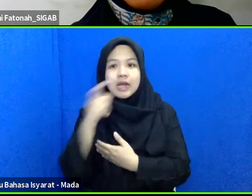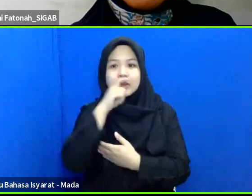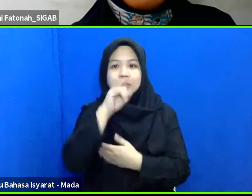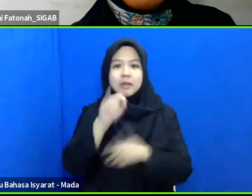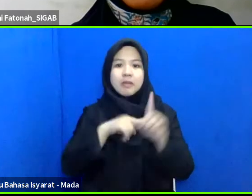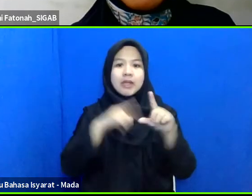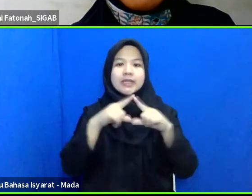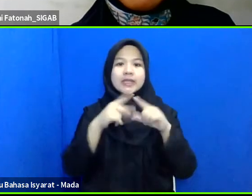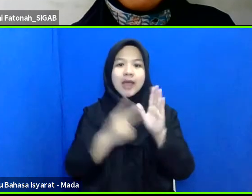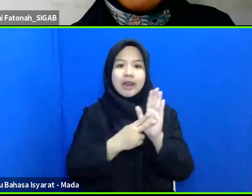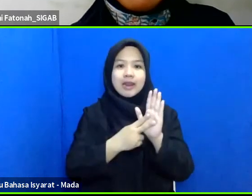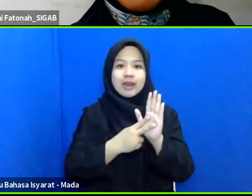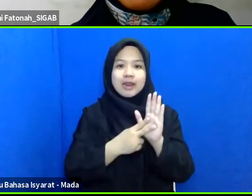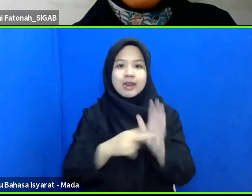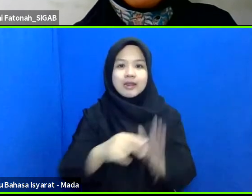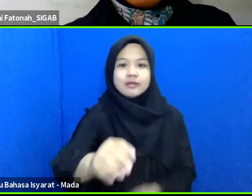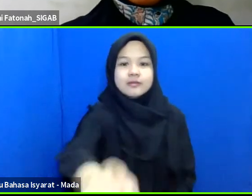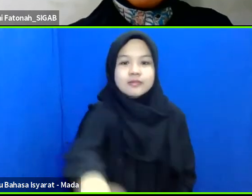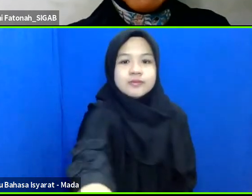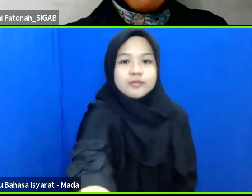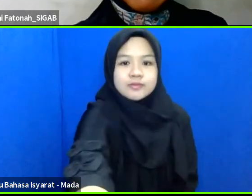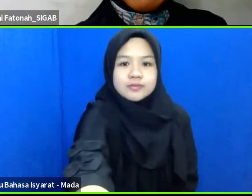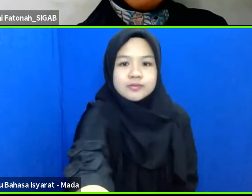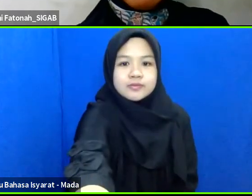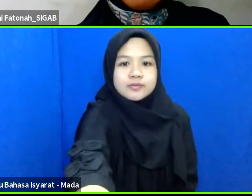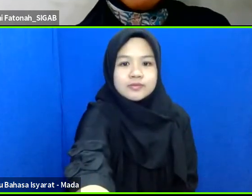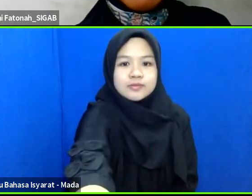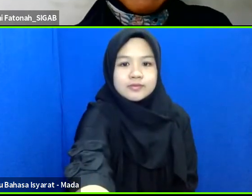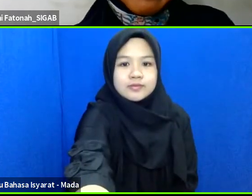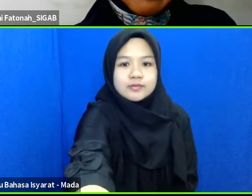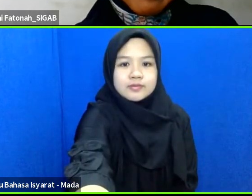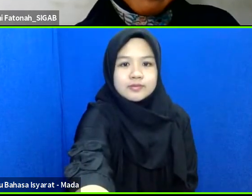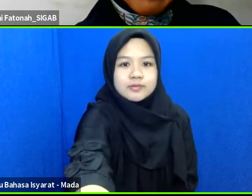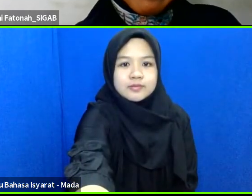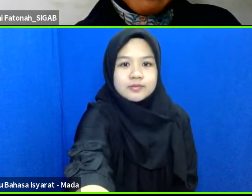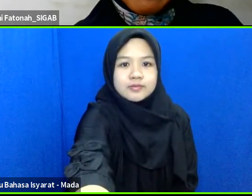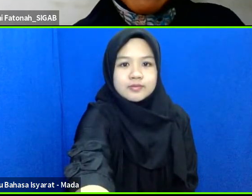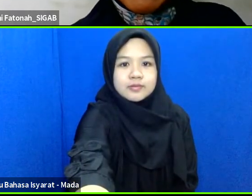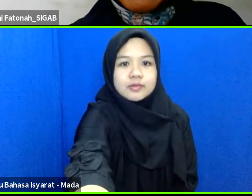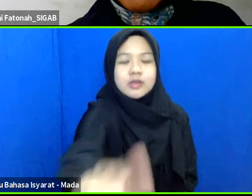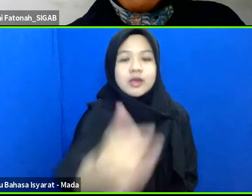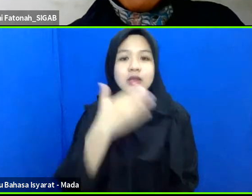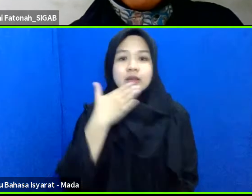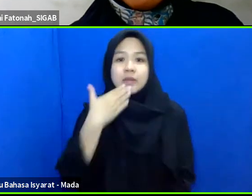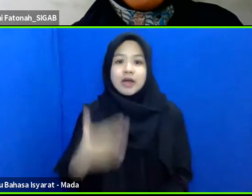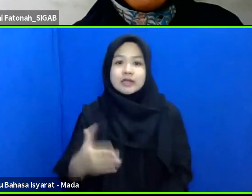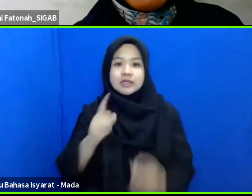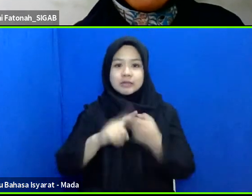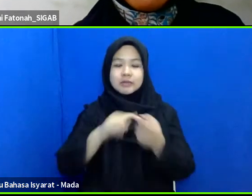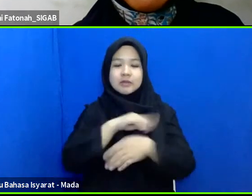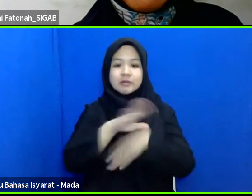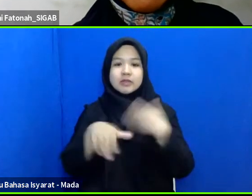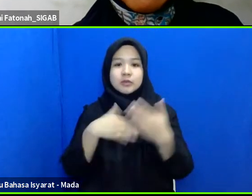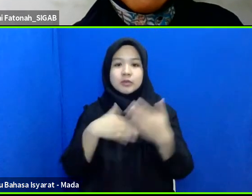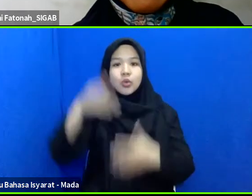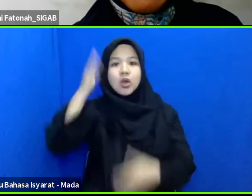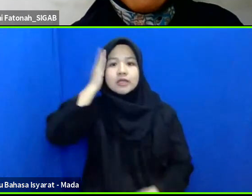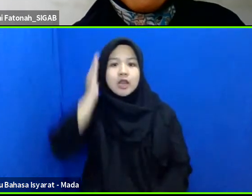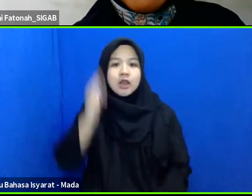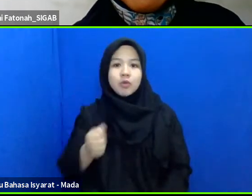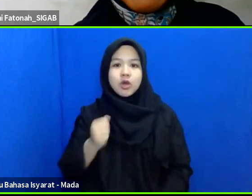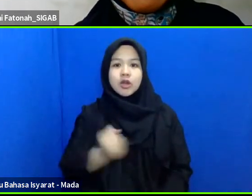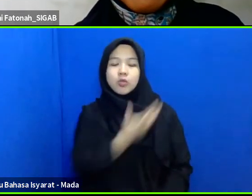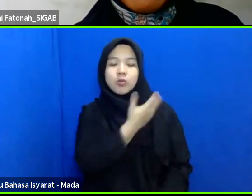baik terima kasih kawan-kawan semua assalamualaikum warahmatullahi wabarakatuh dan